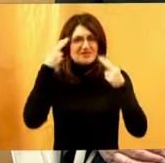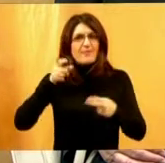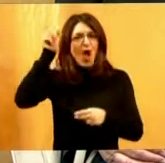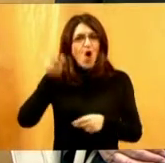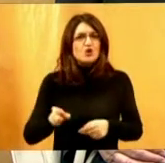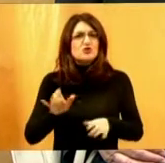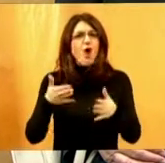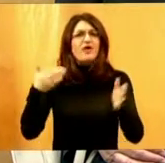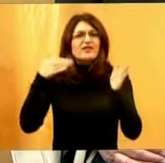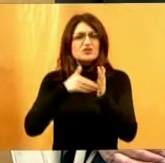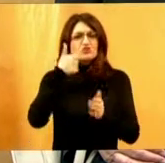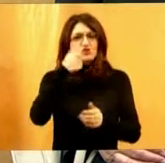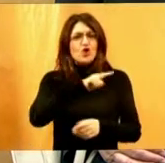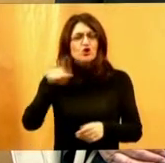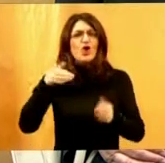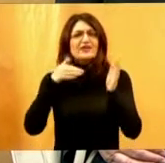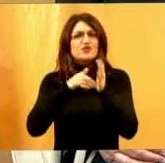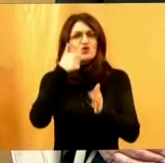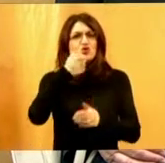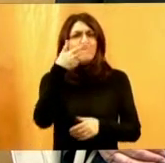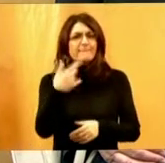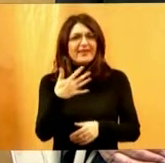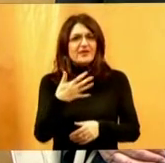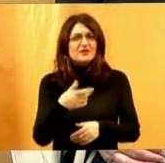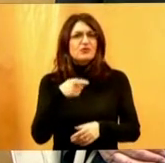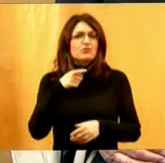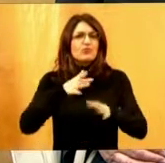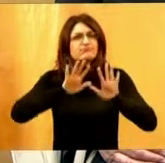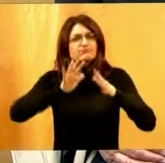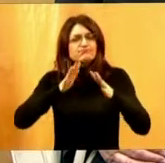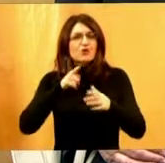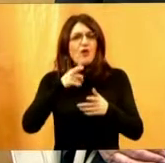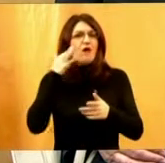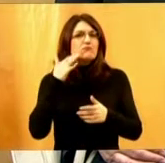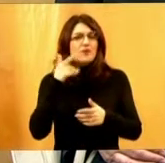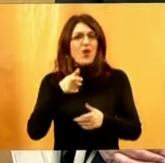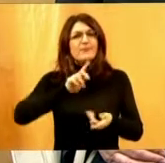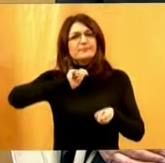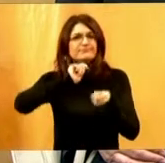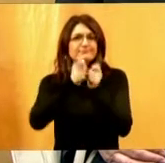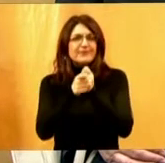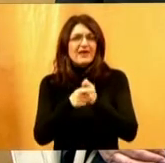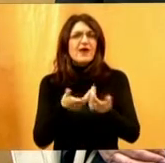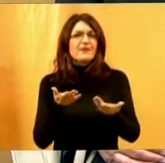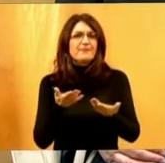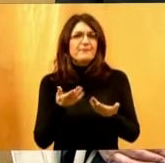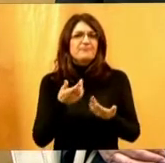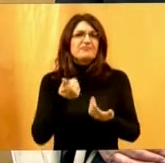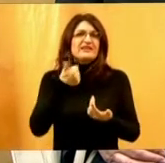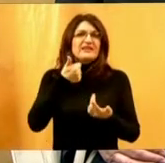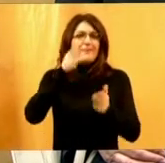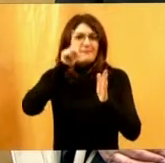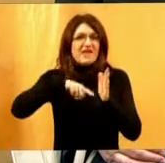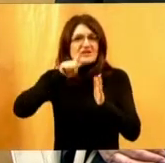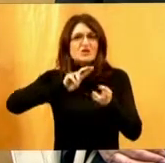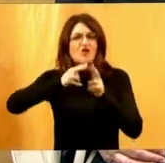1100 do 1150, naravno da se ta brojka mijenja praktički na mjesečnoj